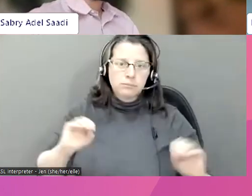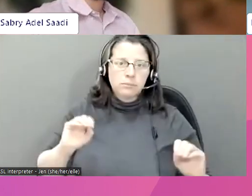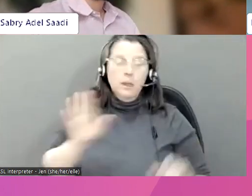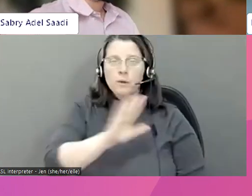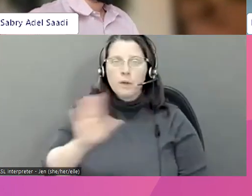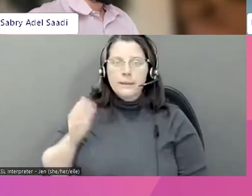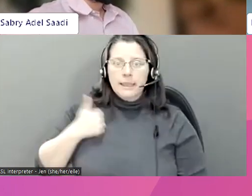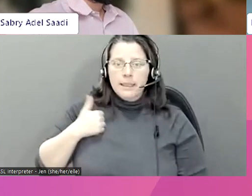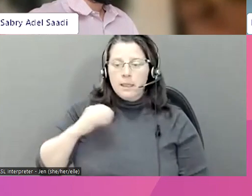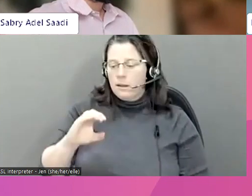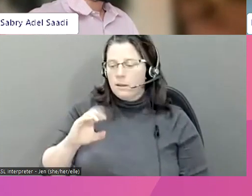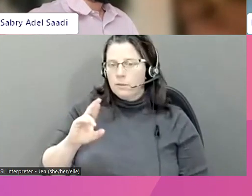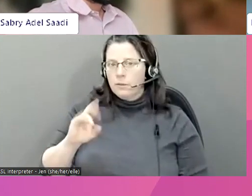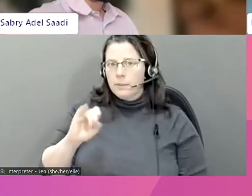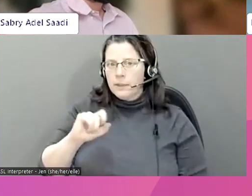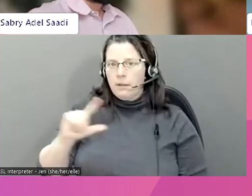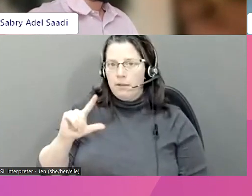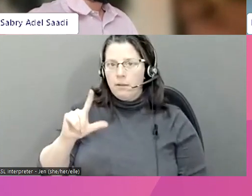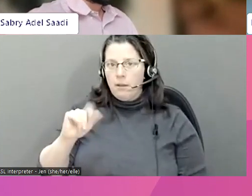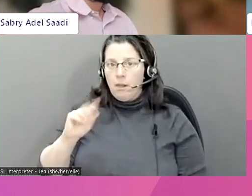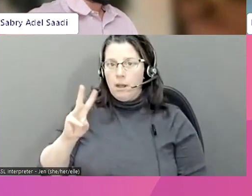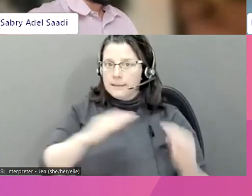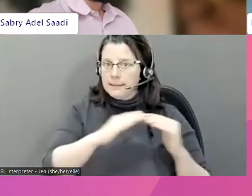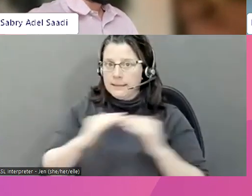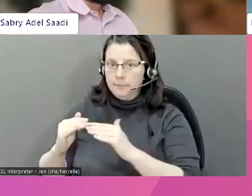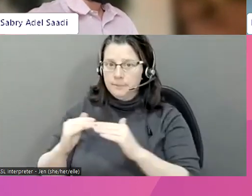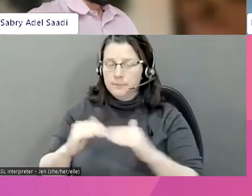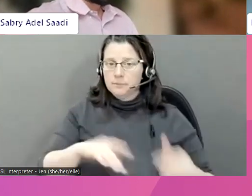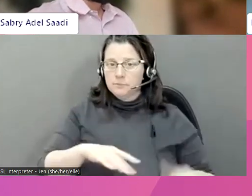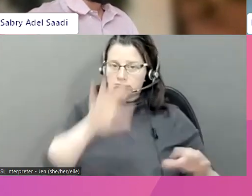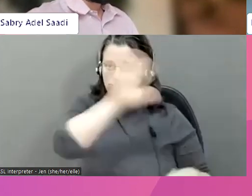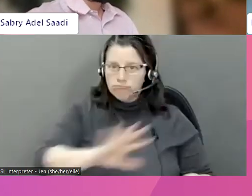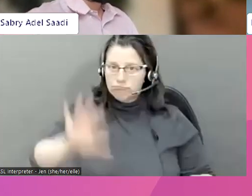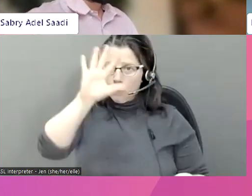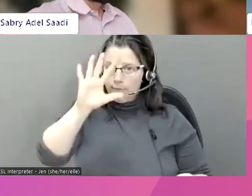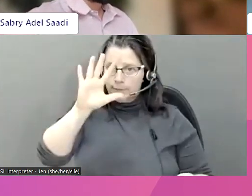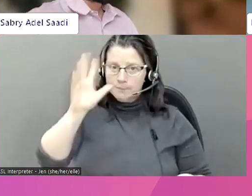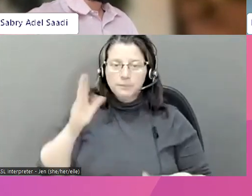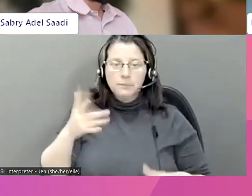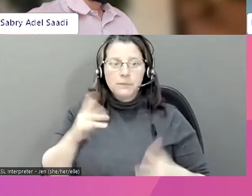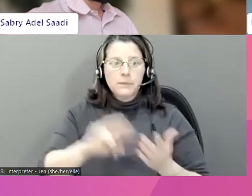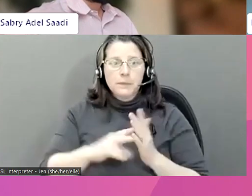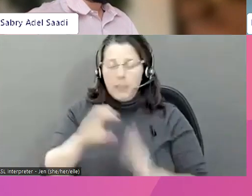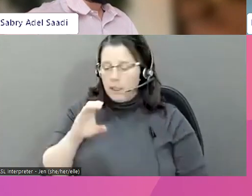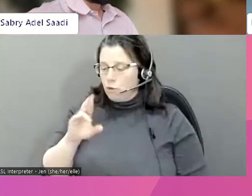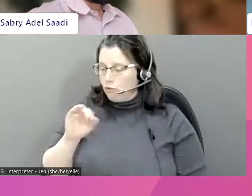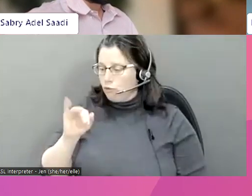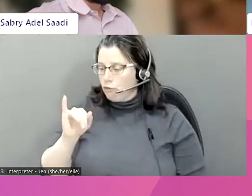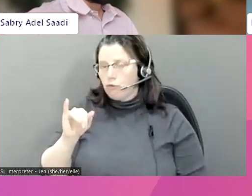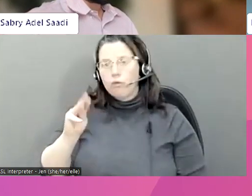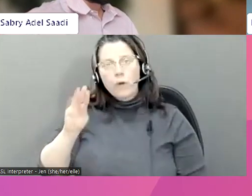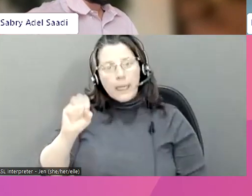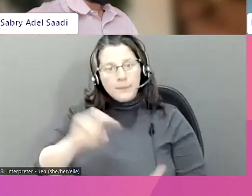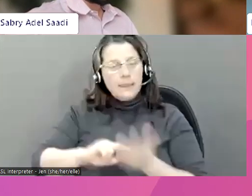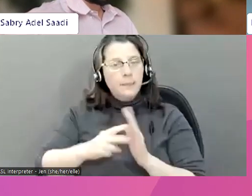Donc, de par le Canada, le droit pénal est le même. Lorsqu'on pense au crime, le même droit pénal